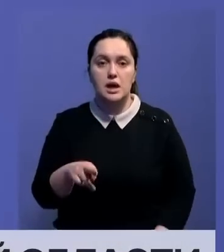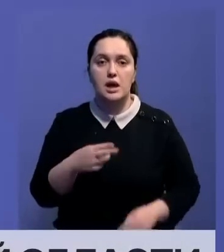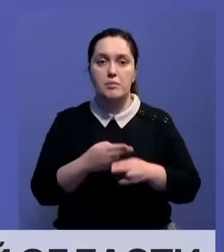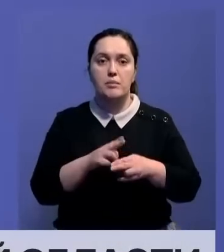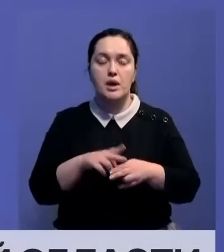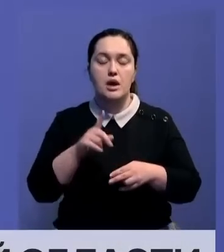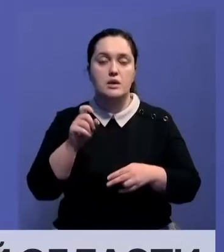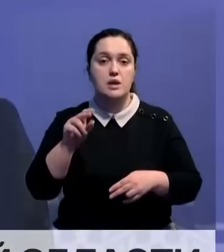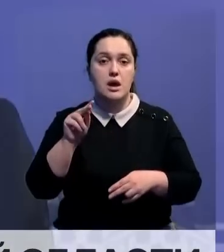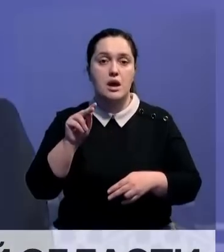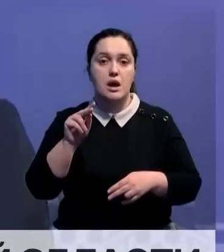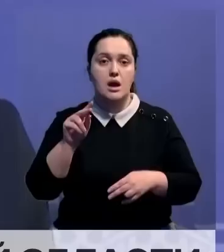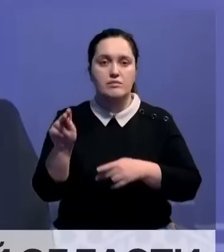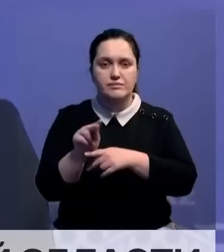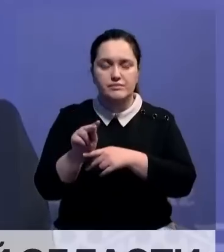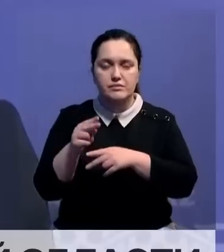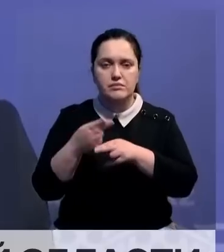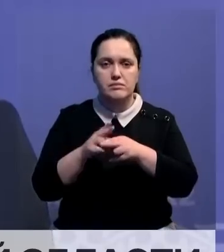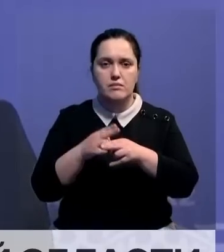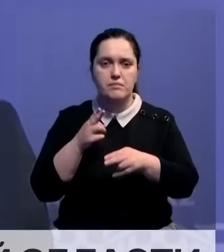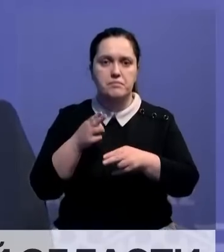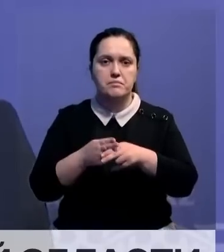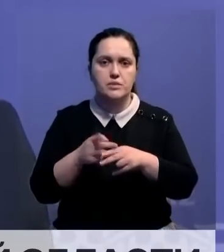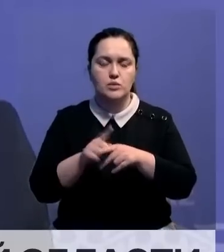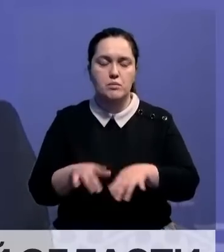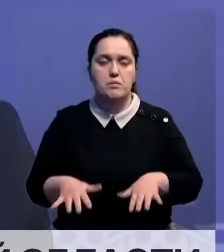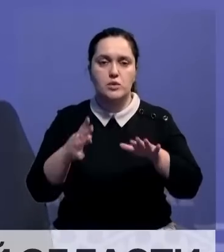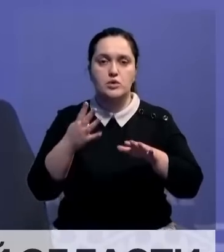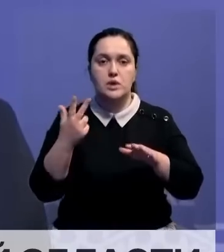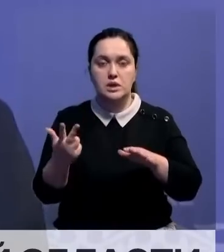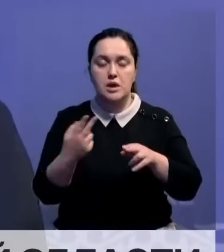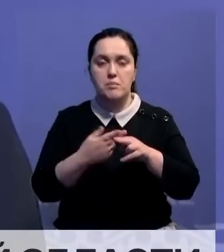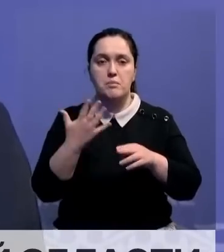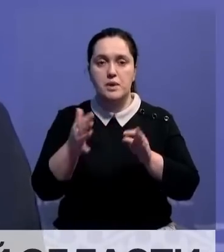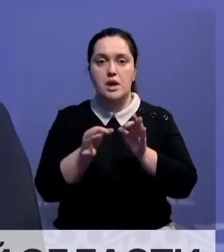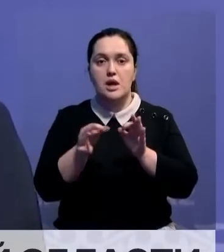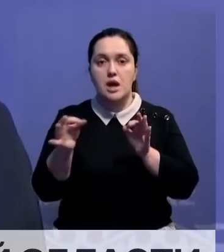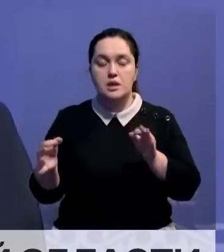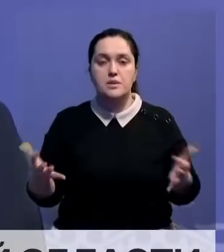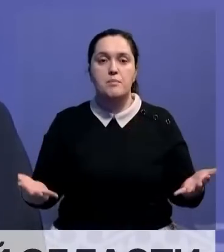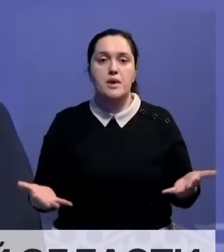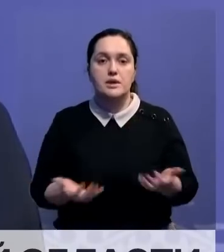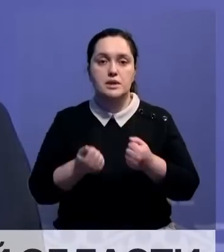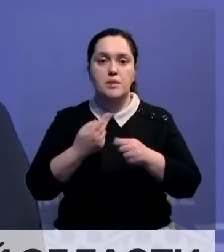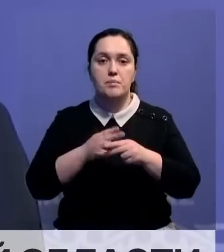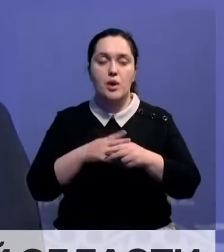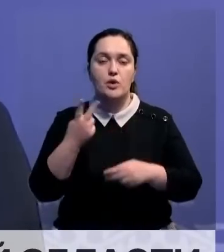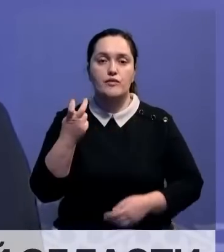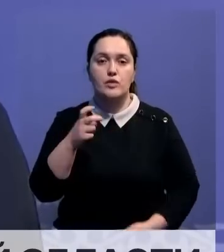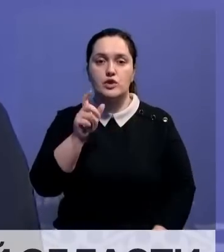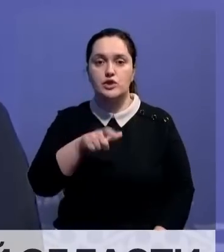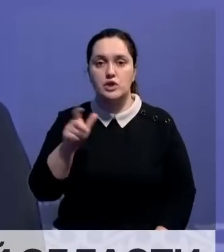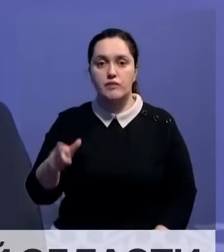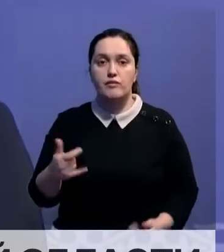профилактических работ исключена опасность подтопления 43 населенных пунктов в 5 районах. Спасатели эвакуировали около 200 человек.